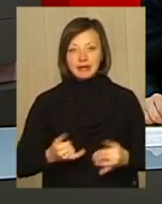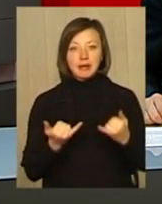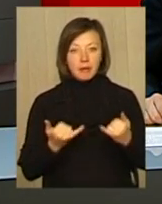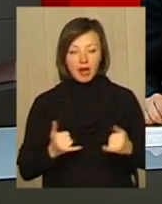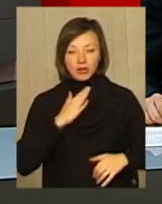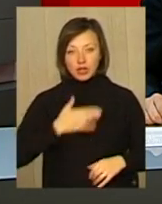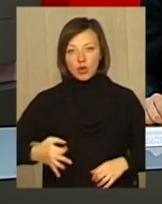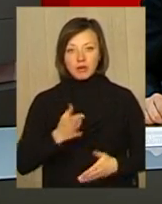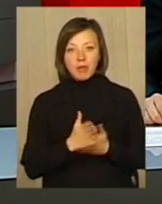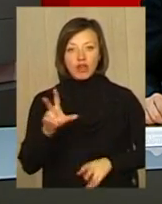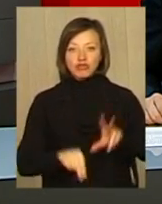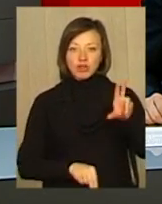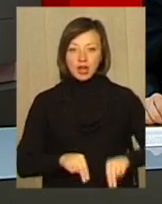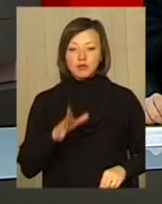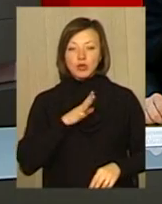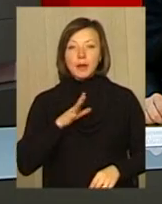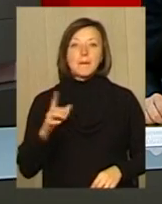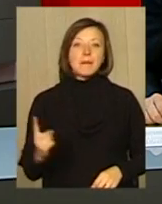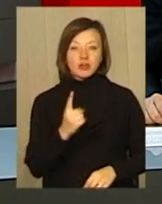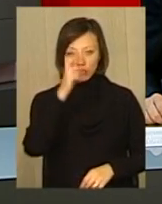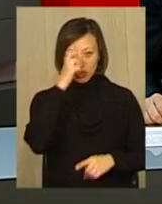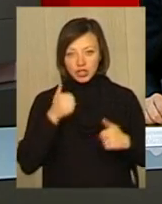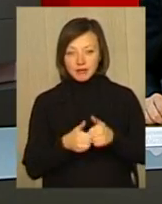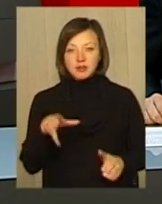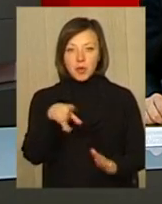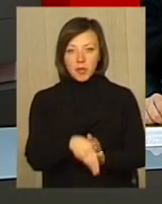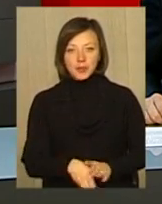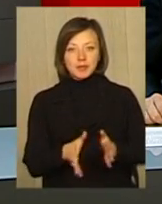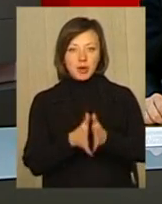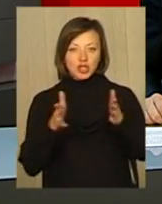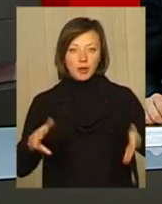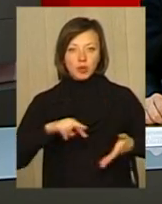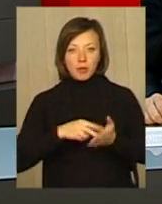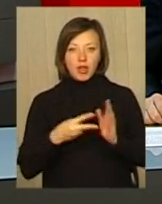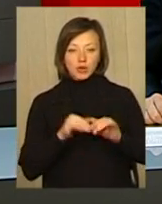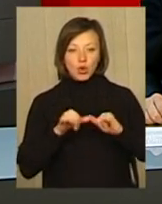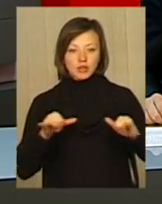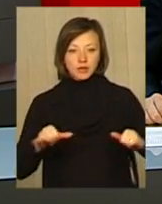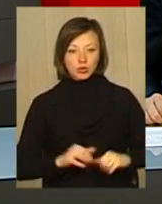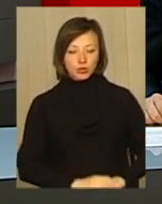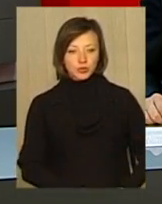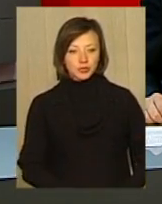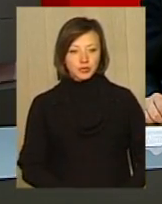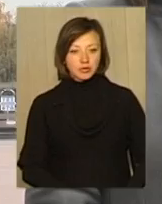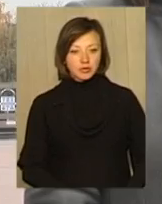Хмельниччина має шанс стати першою в державі з впровадження масштабного плану розвитку регіону.